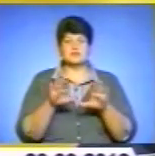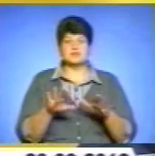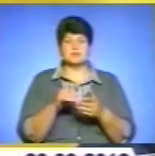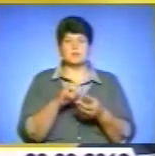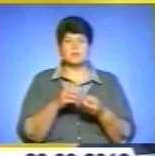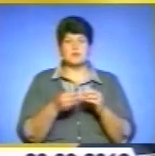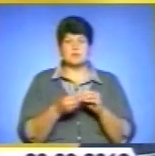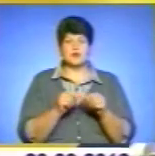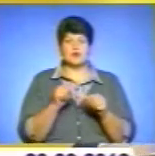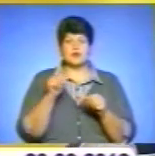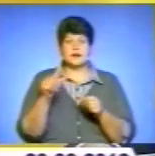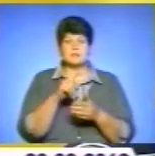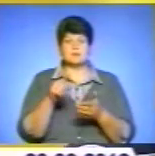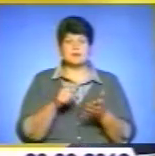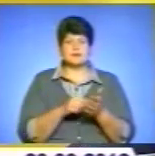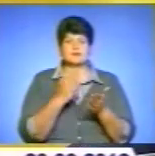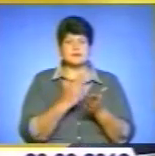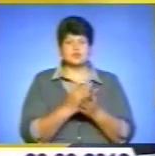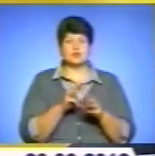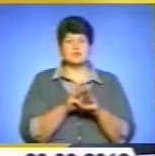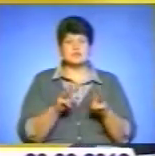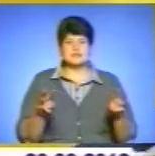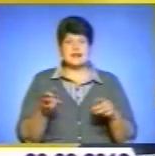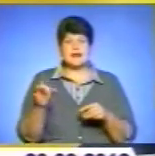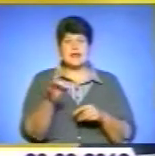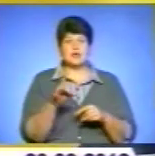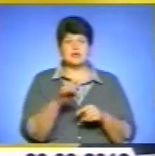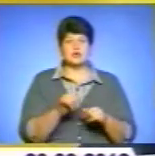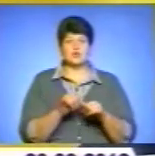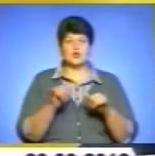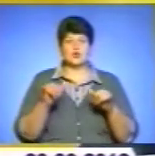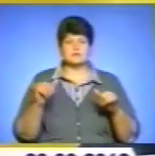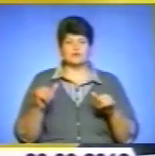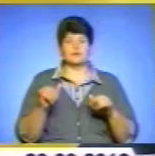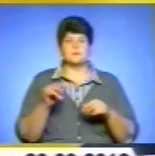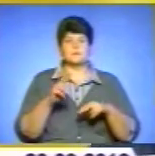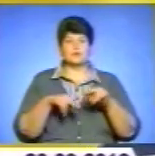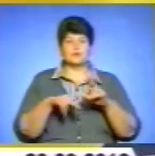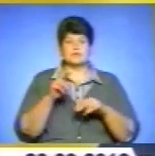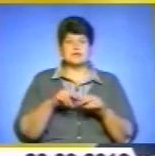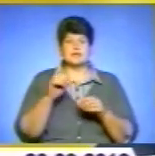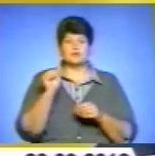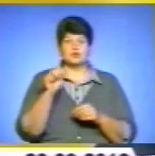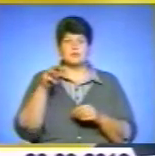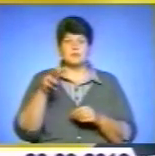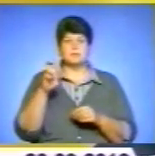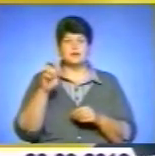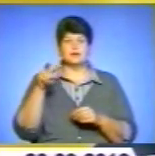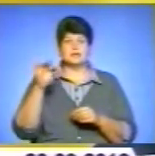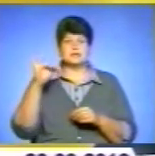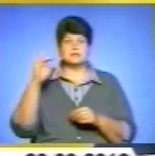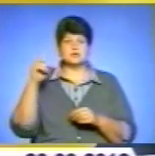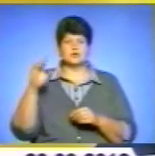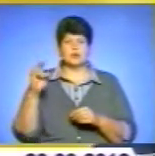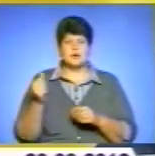питання є до міністра регіонального розвитку будівництва Анатолія Михайловича Близнюка. Ми прийняли закон про місто